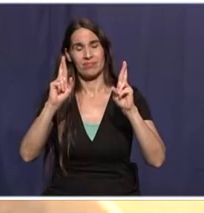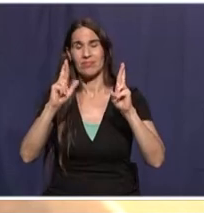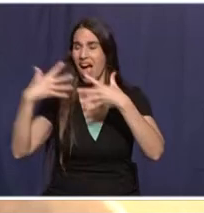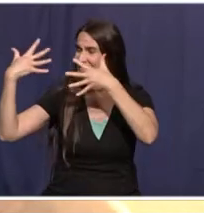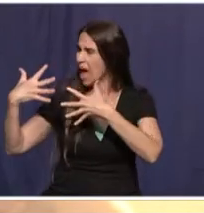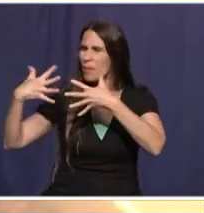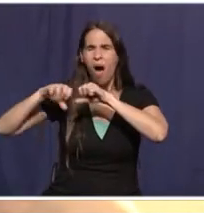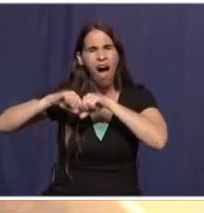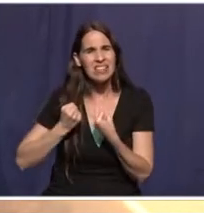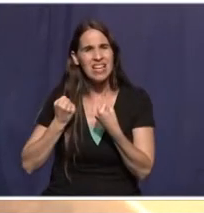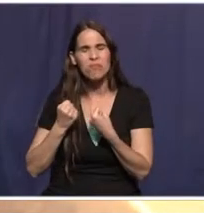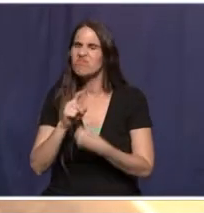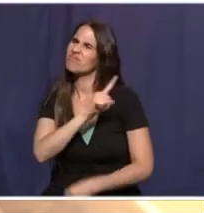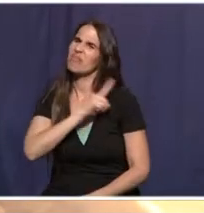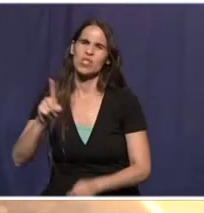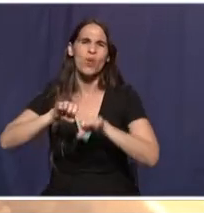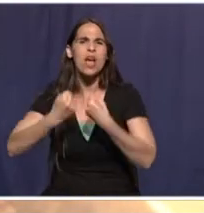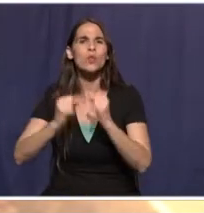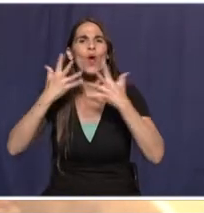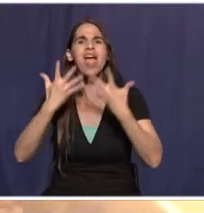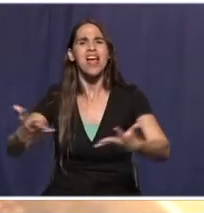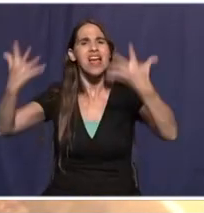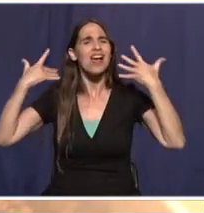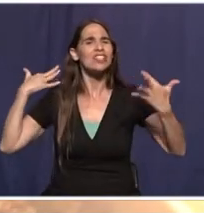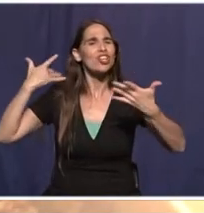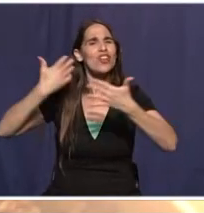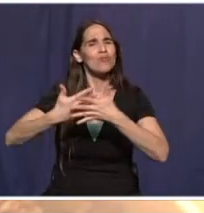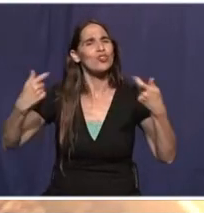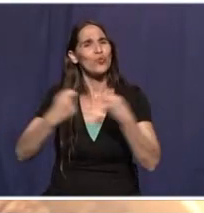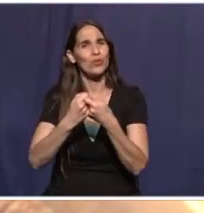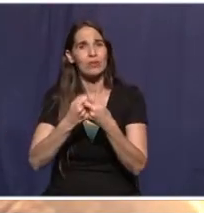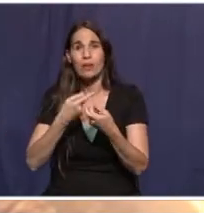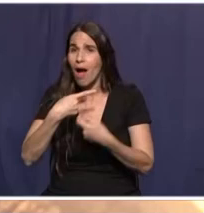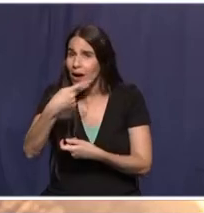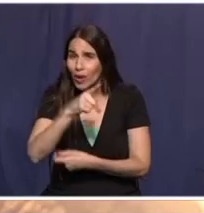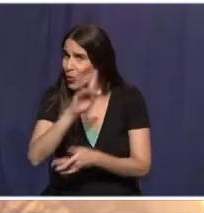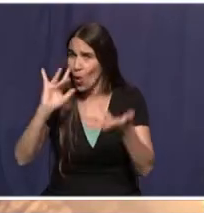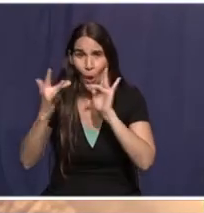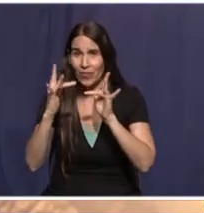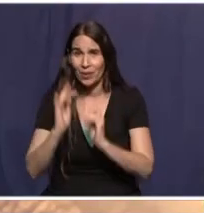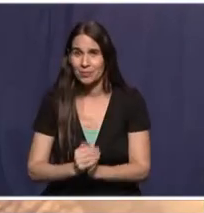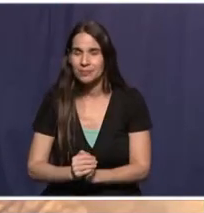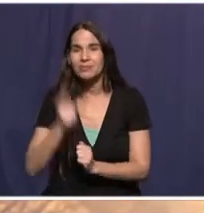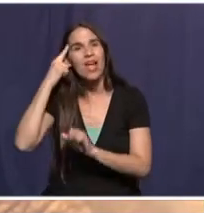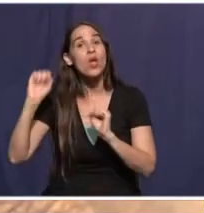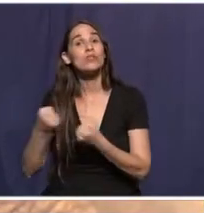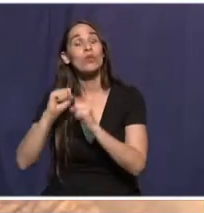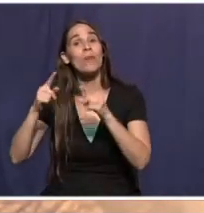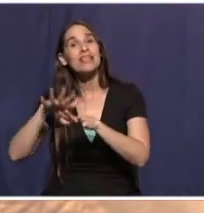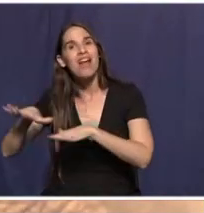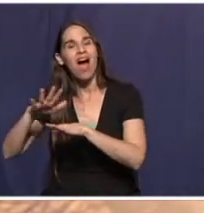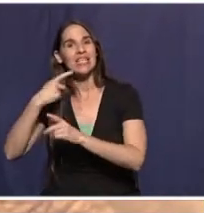ימים הרסניים ימוטטו עשר שנים של שותפות. אנחנו לא אויבים. היוזמות במגזר העסקי